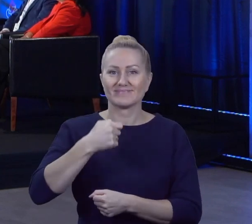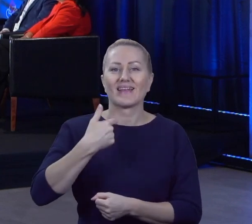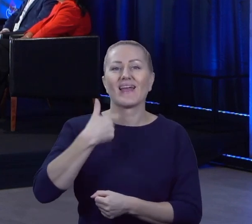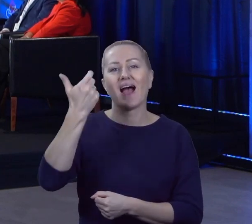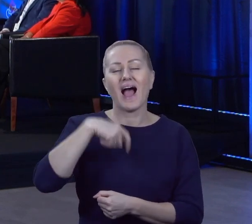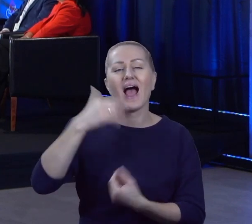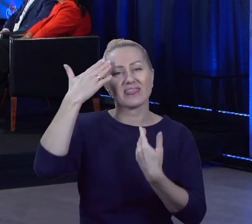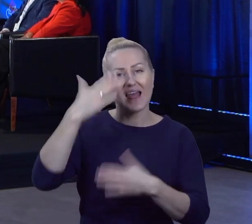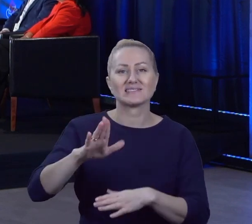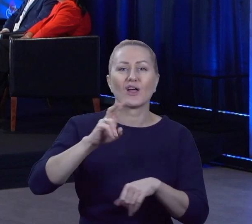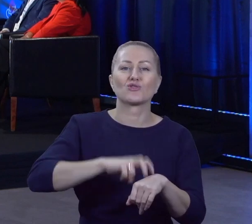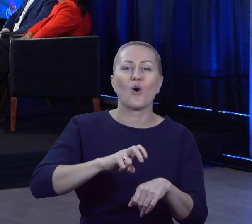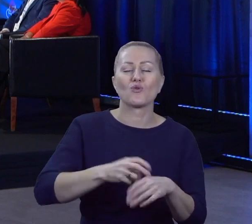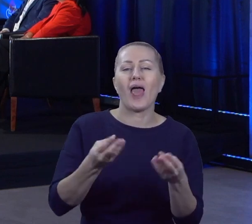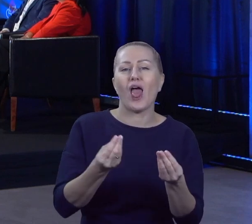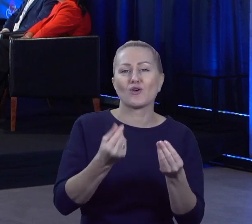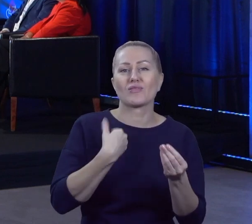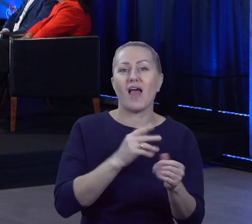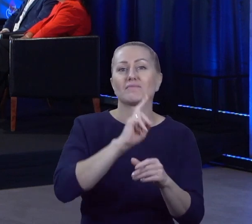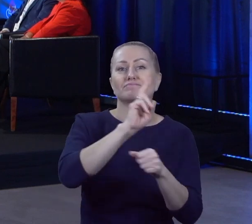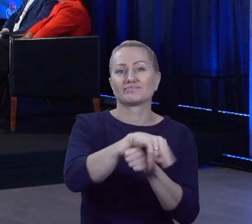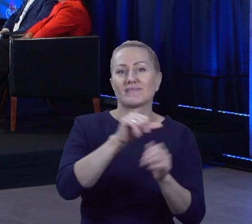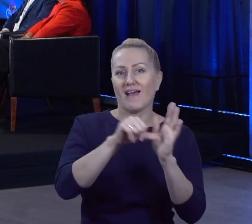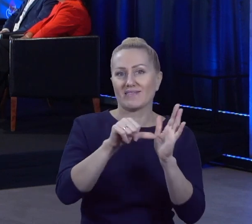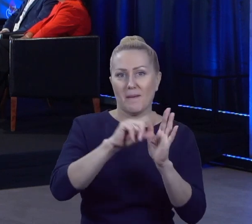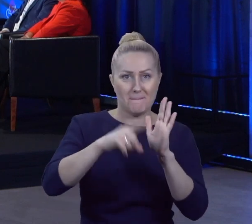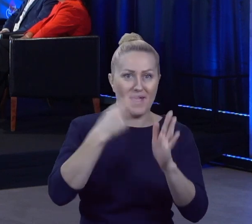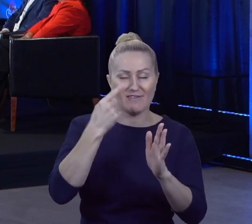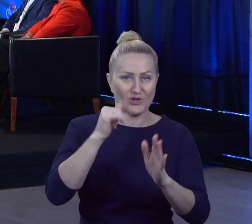ekonomii, jak startowałem po raz pierwszy.